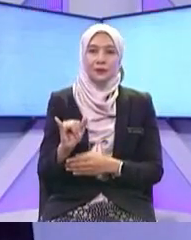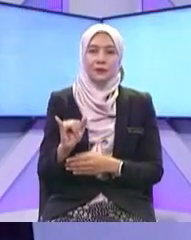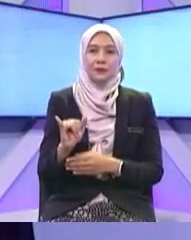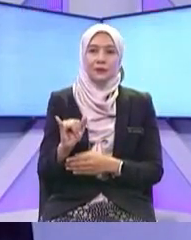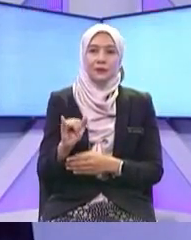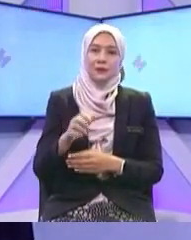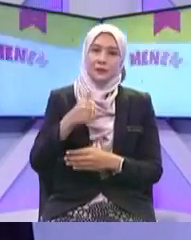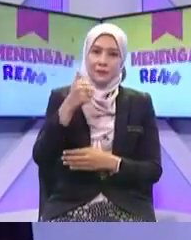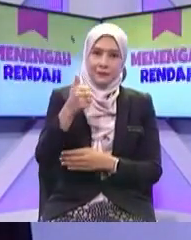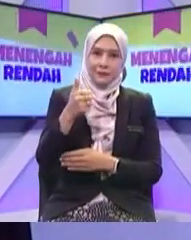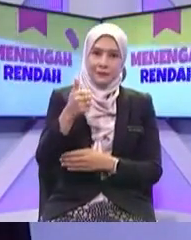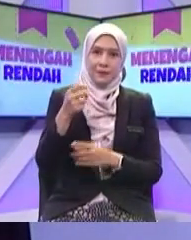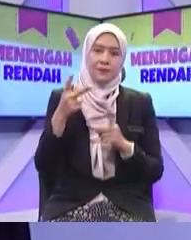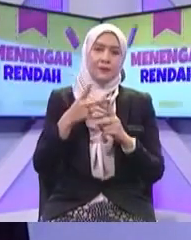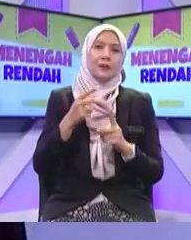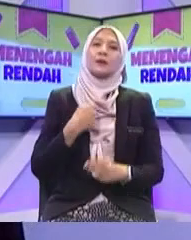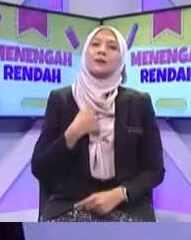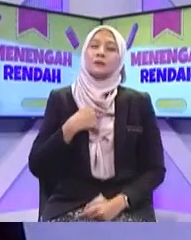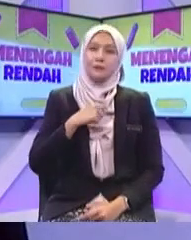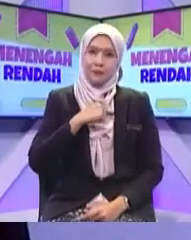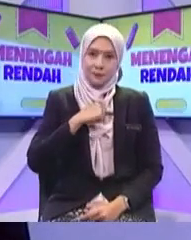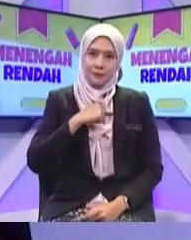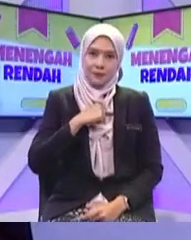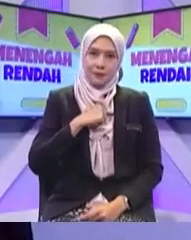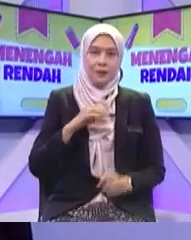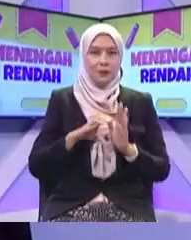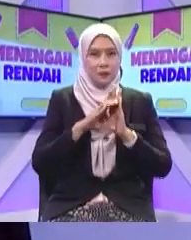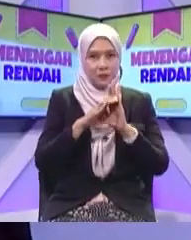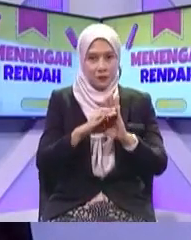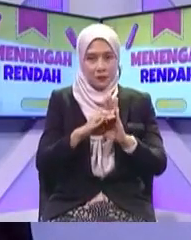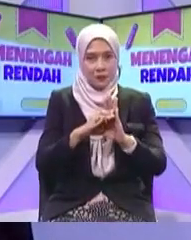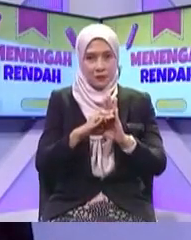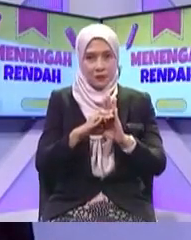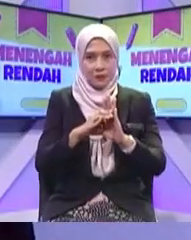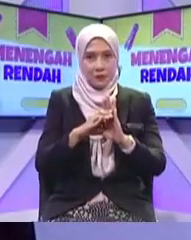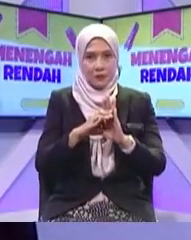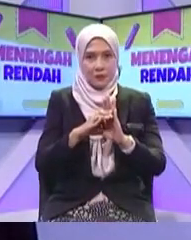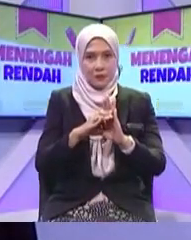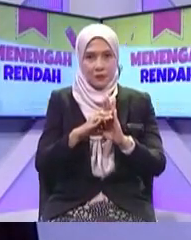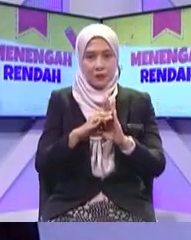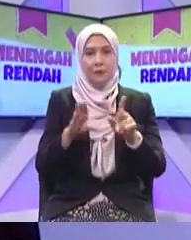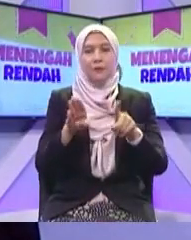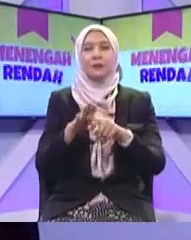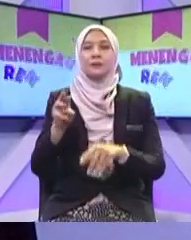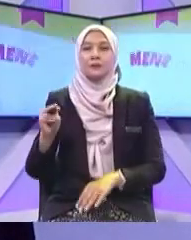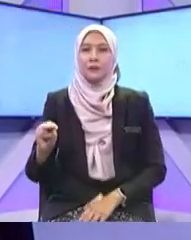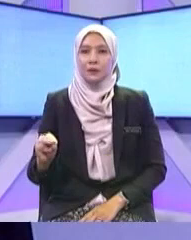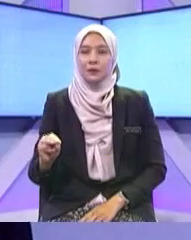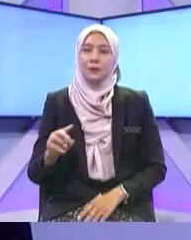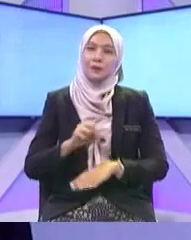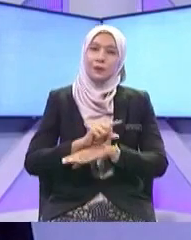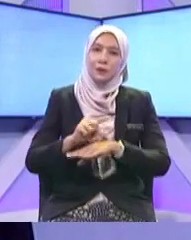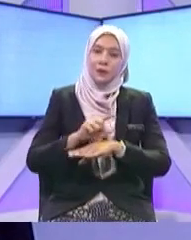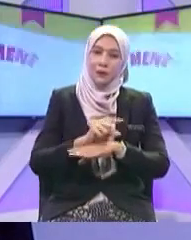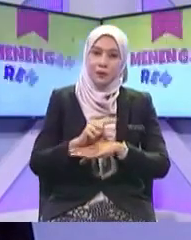kesan yang positif kepada diri anda contoh, kesan positif kepada diri anda sebagai seorang murid gunakan tele sidang